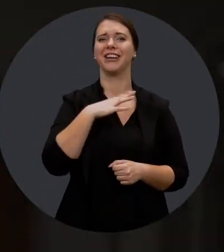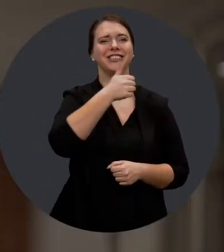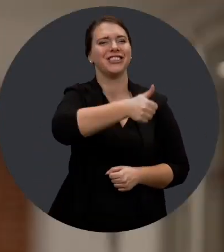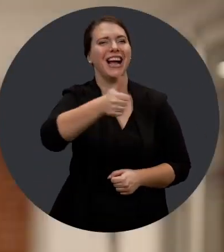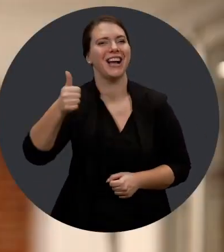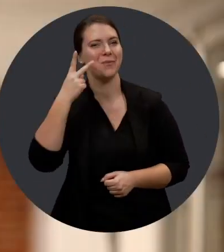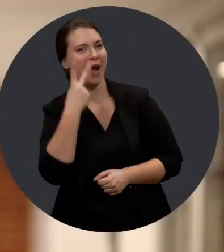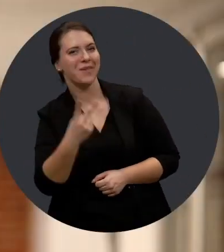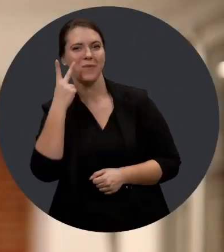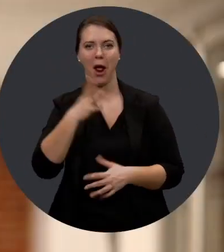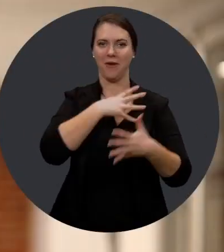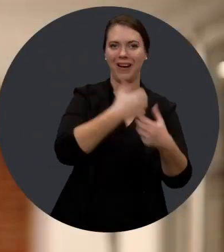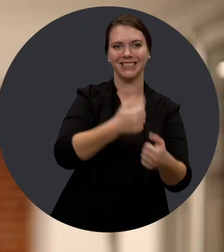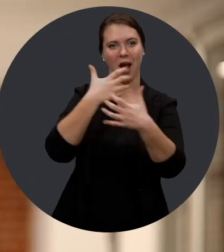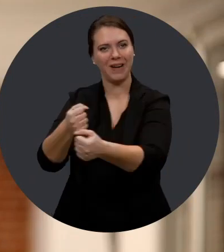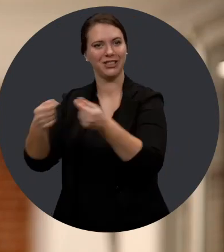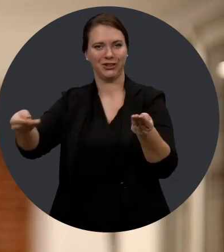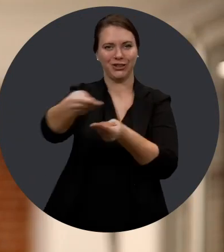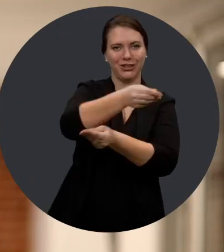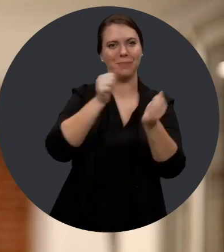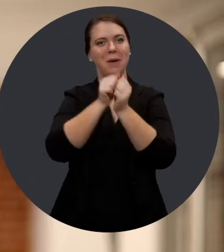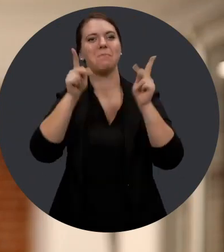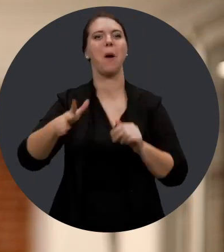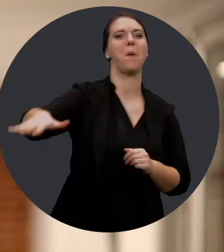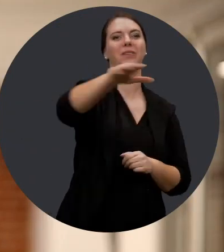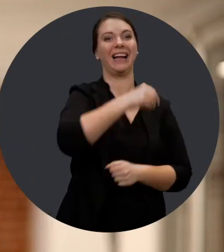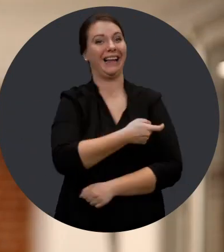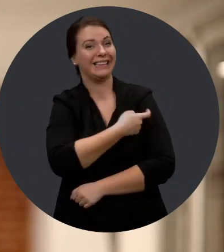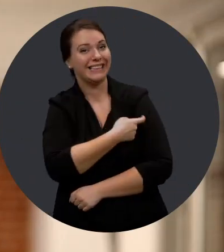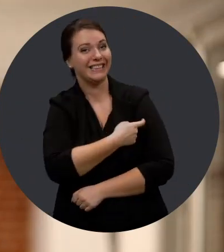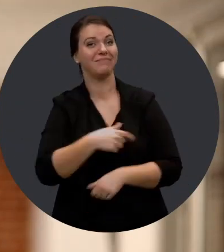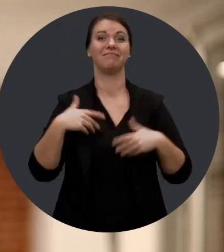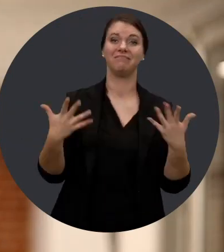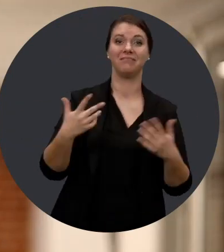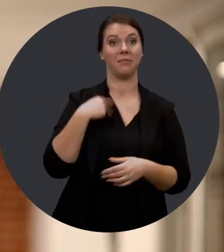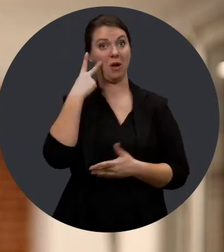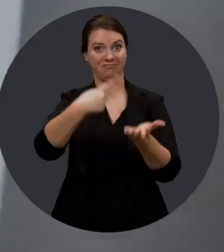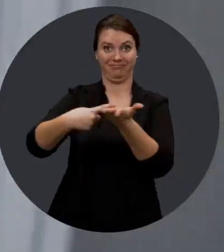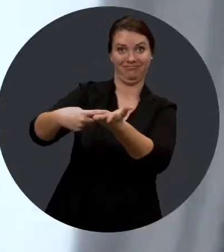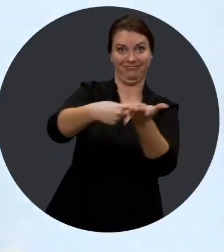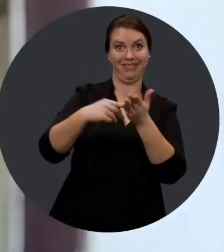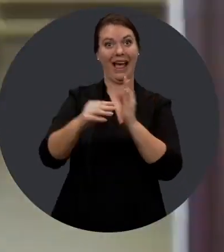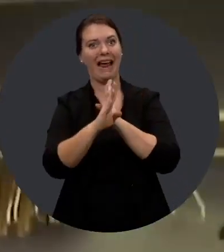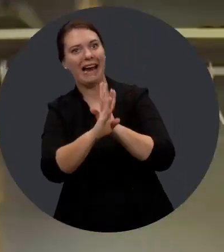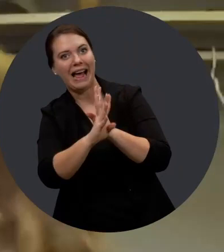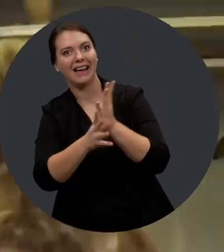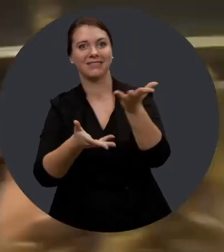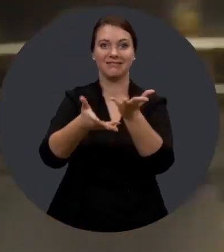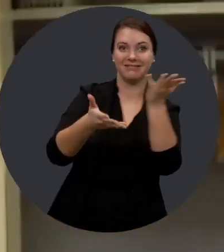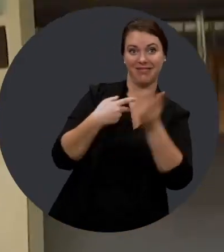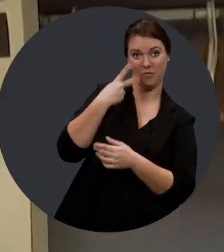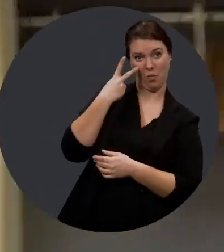ils ont de plus en plus confiance en eux. Ils ont de plus en plus d'interactions aussi avec les gens à la clinique. Donc, on va vraiment, qui ont des